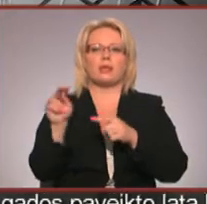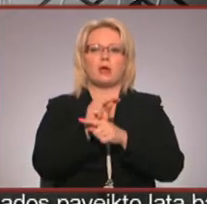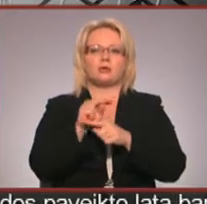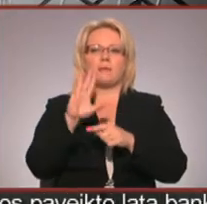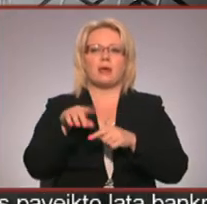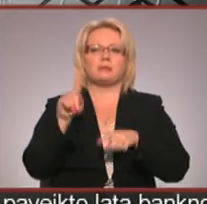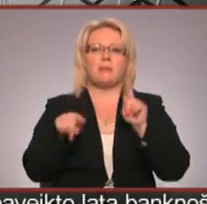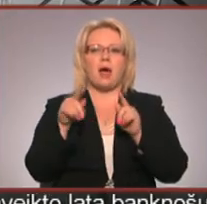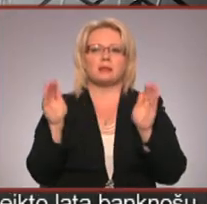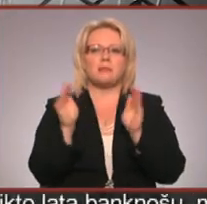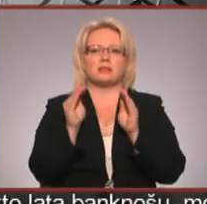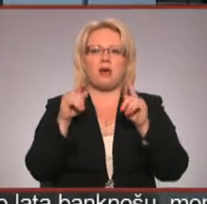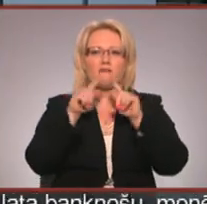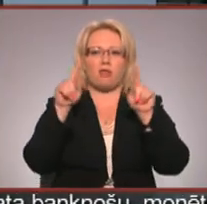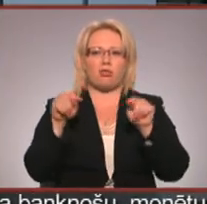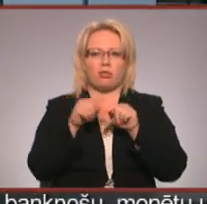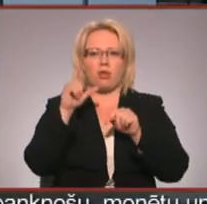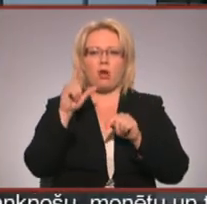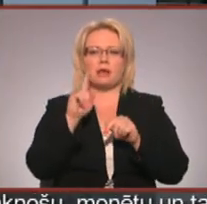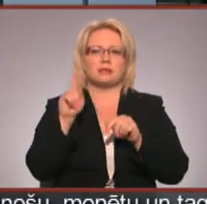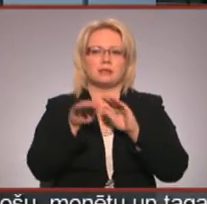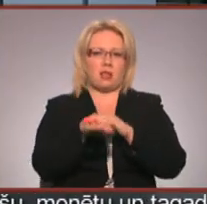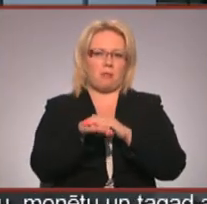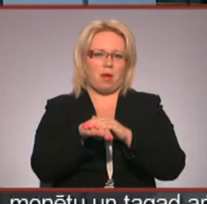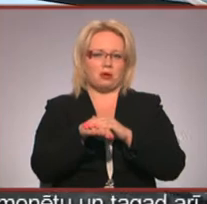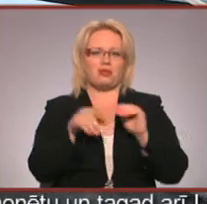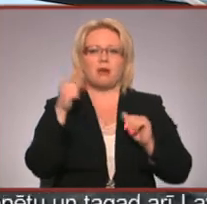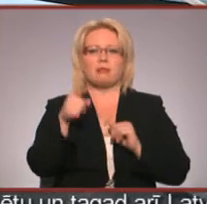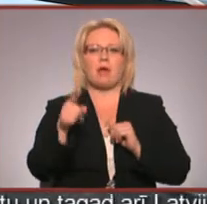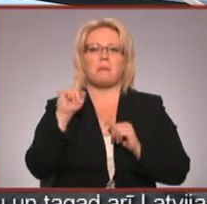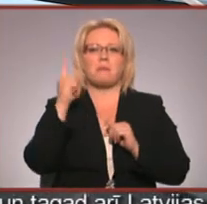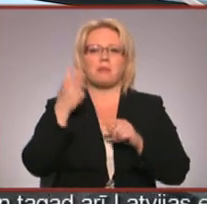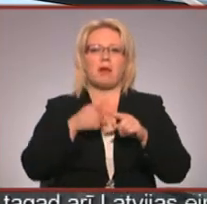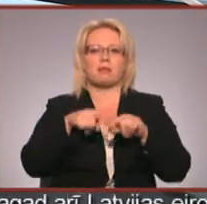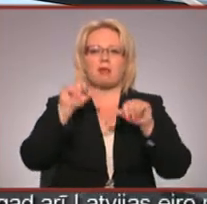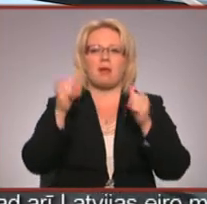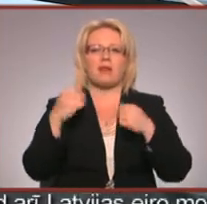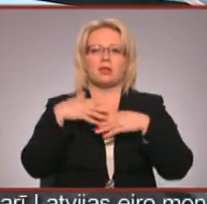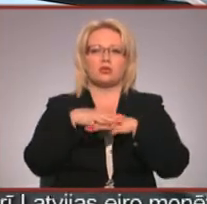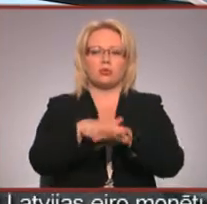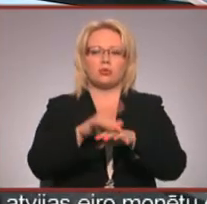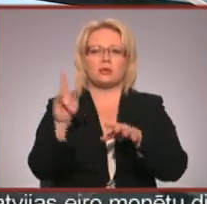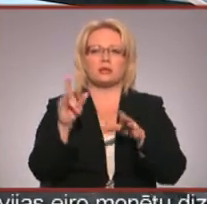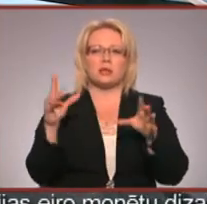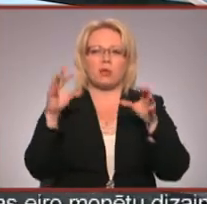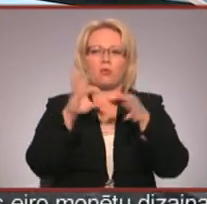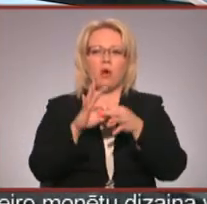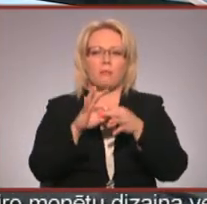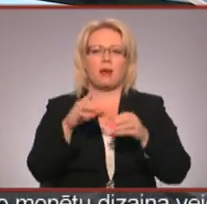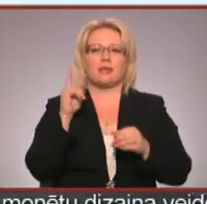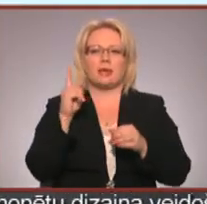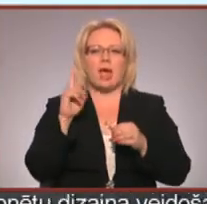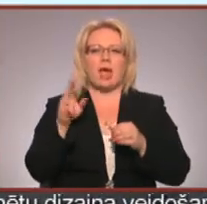pāris mazām fotogrāfijām, kas saglabājušās. Šitā te ir tā pirmā tāda veida struktūra, kas turās kopā tikai ar